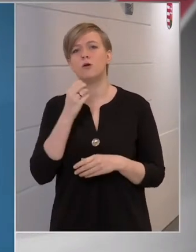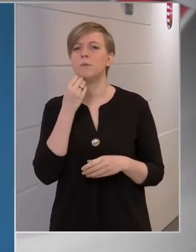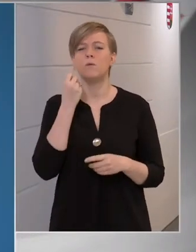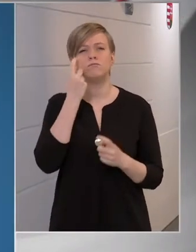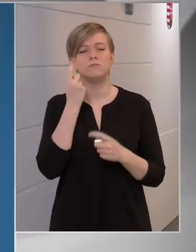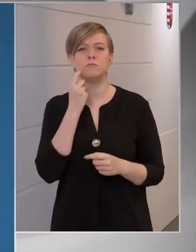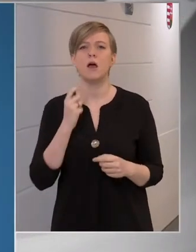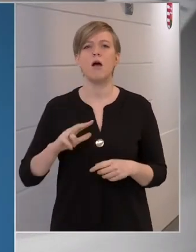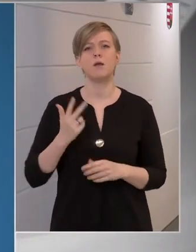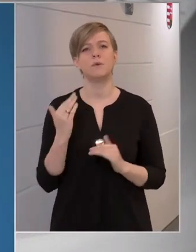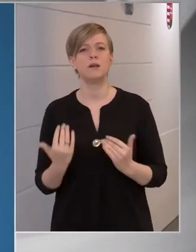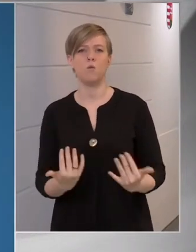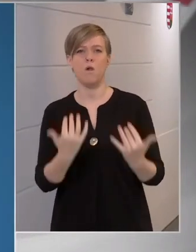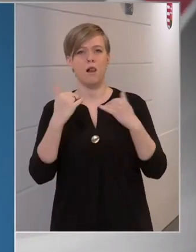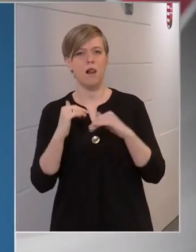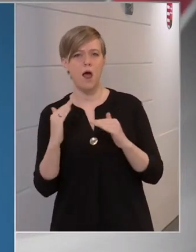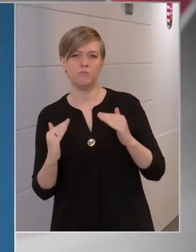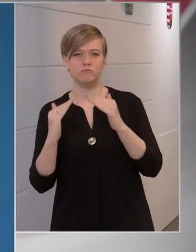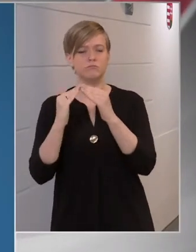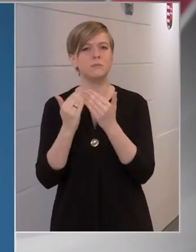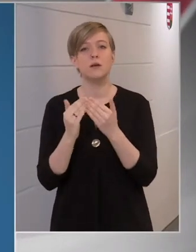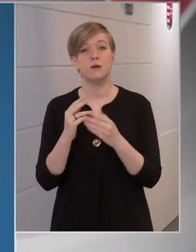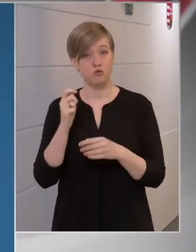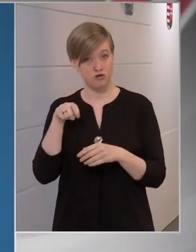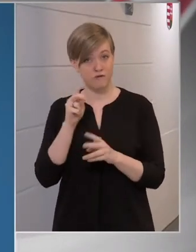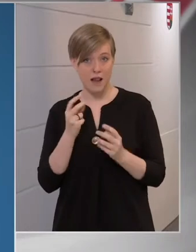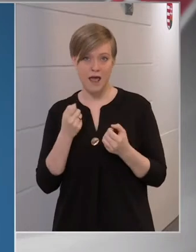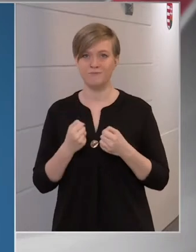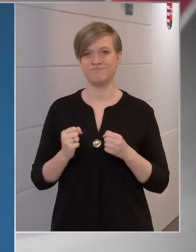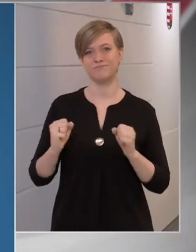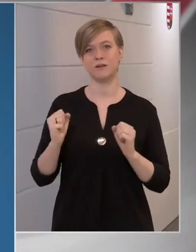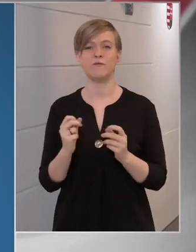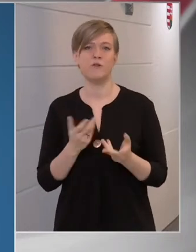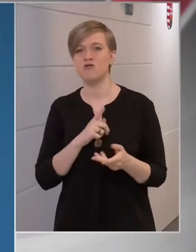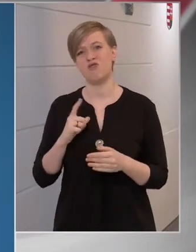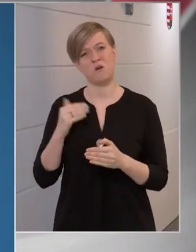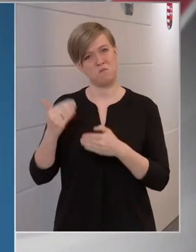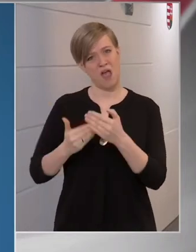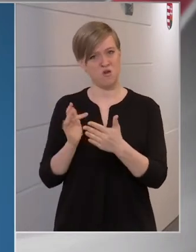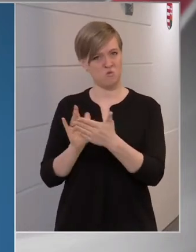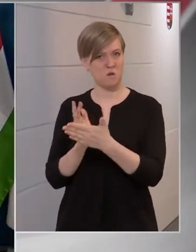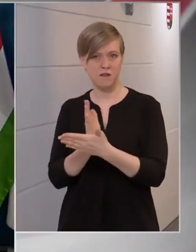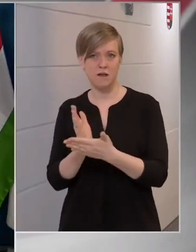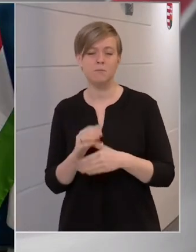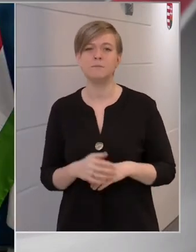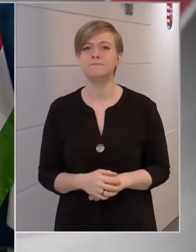harmadik ulem tetőzését? Husvétre jöhet-e a felélegzés, vagy csak május közepére?